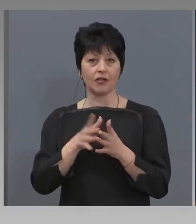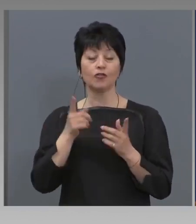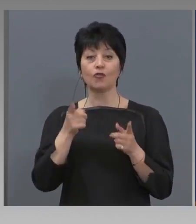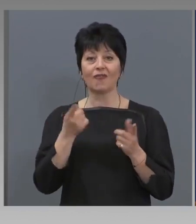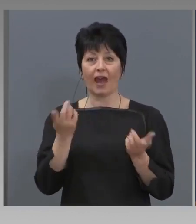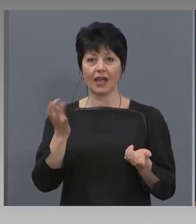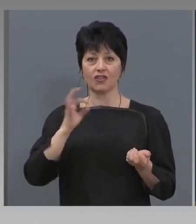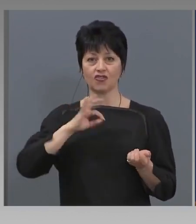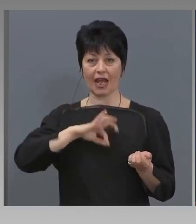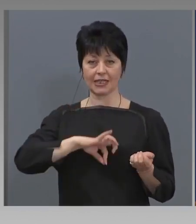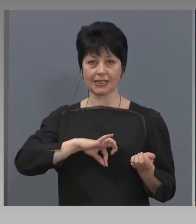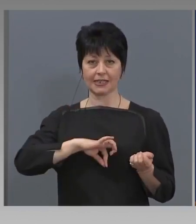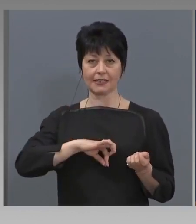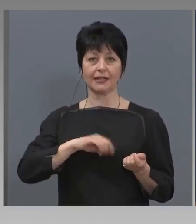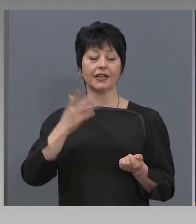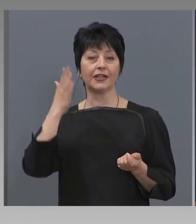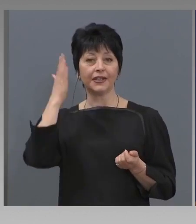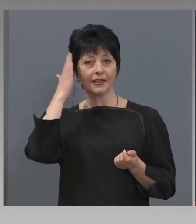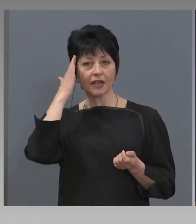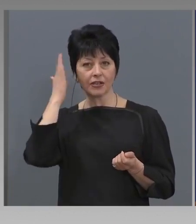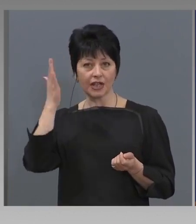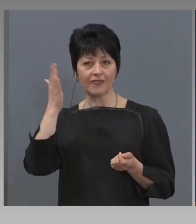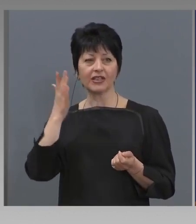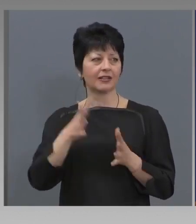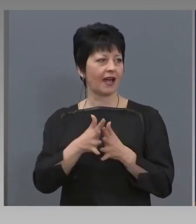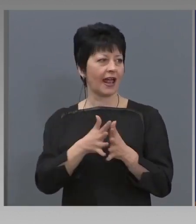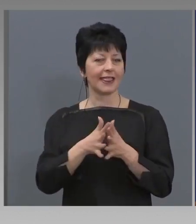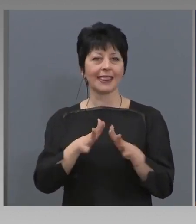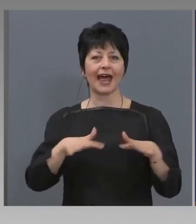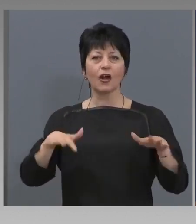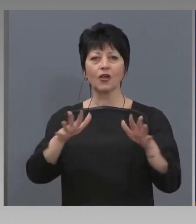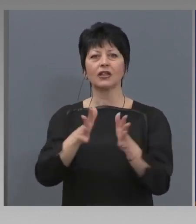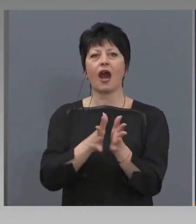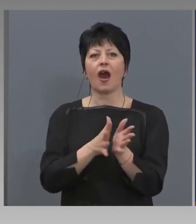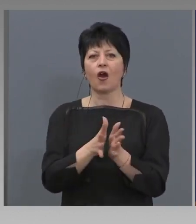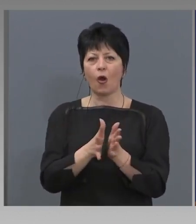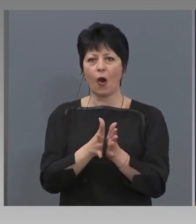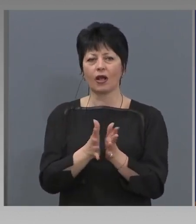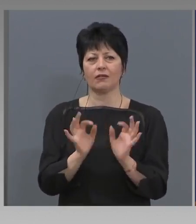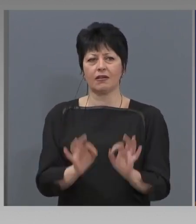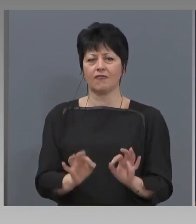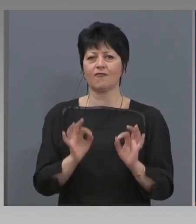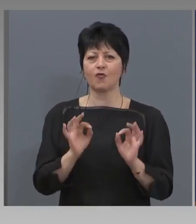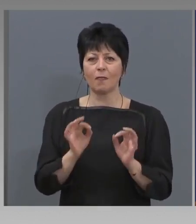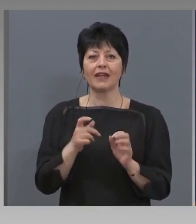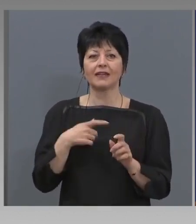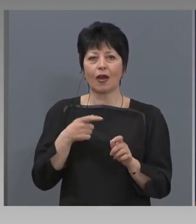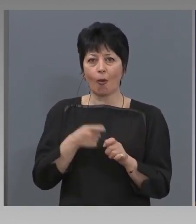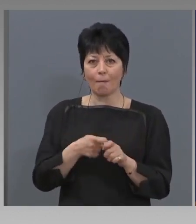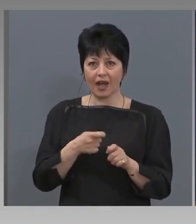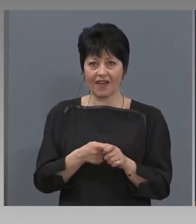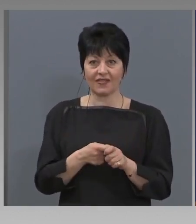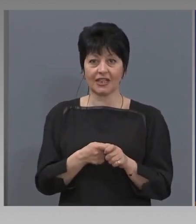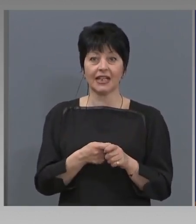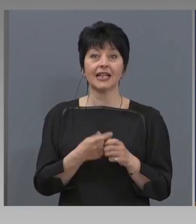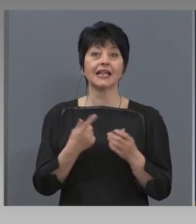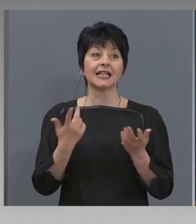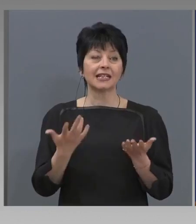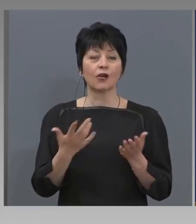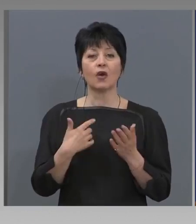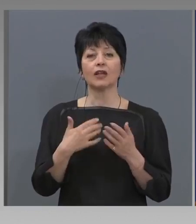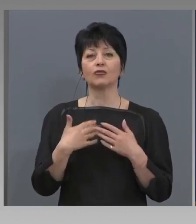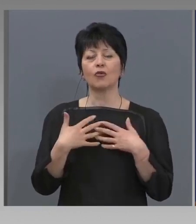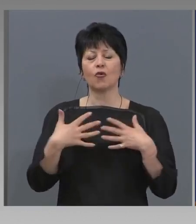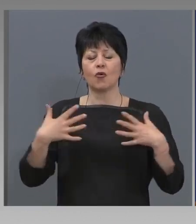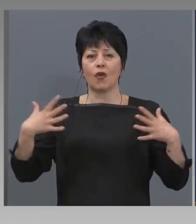шанс. И държавата, народа, хората, в момента го правят. За което голямо